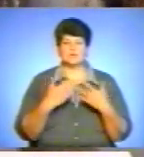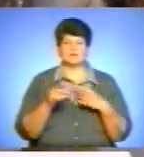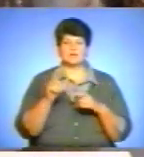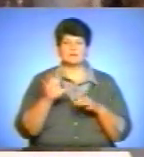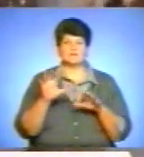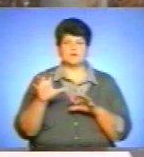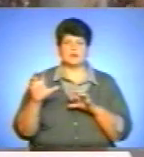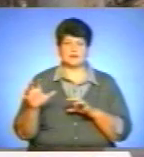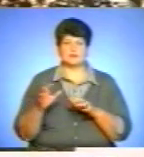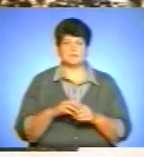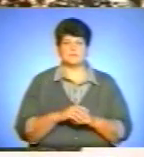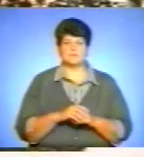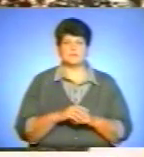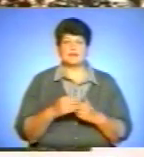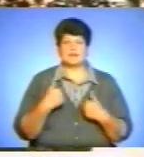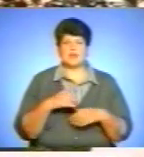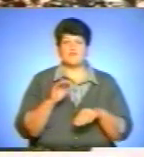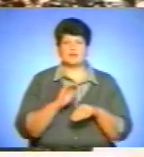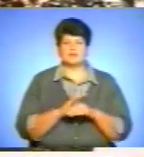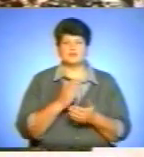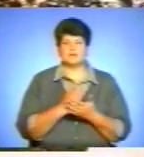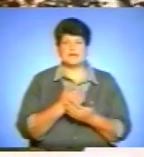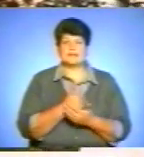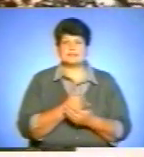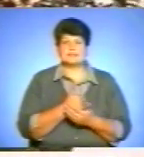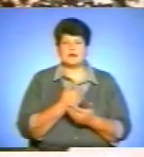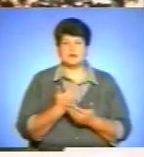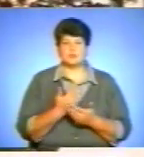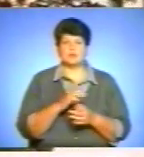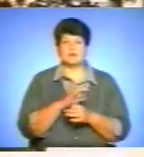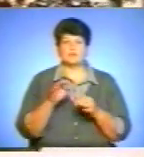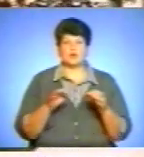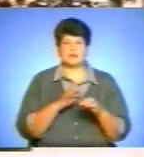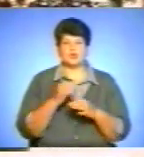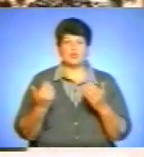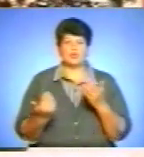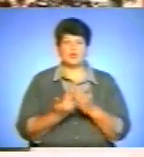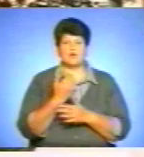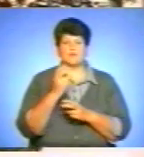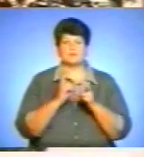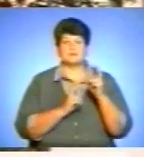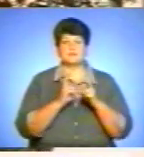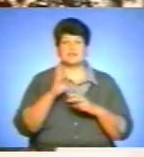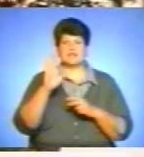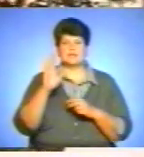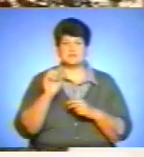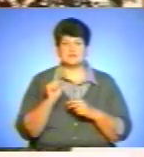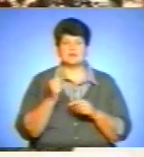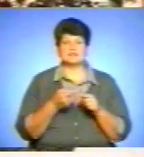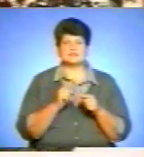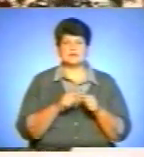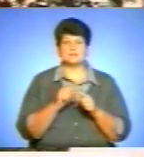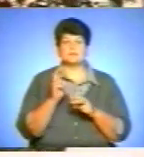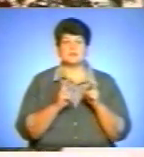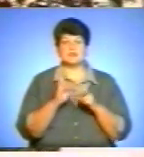проблем бездомних тварин. Я фактично є ініціатором і проєктменеджером нового підприємства, тобто таке підприємство можна